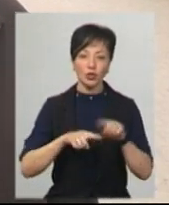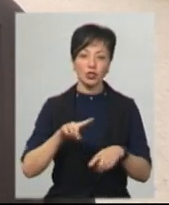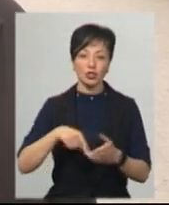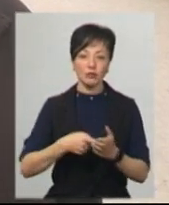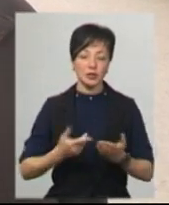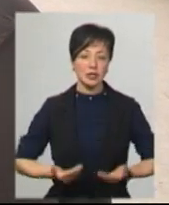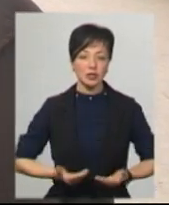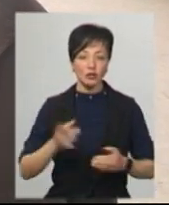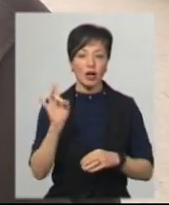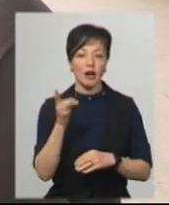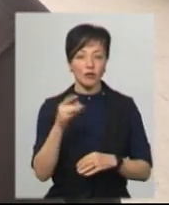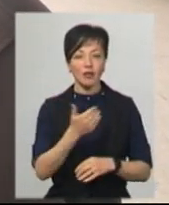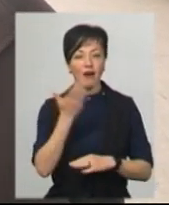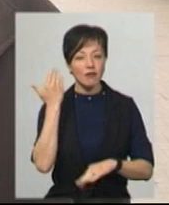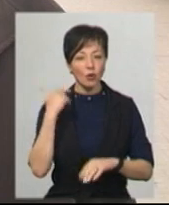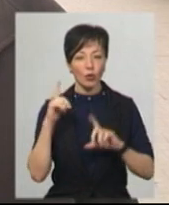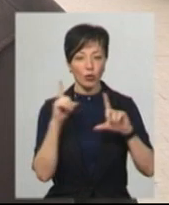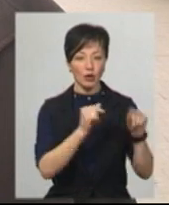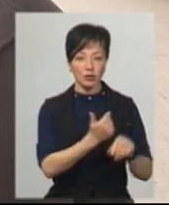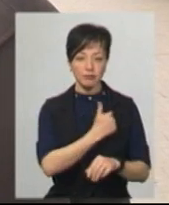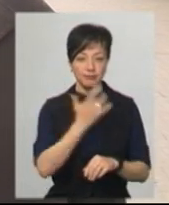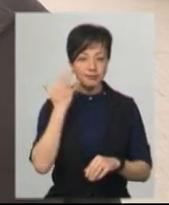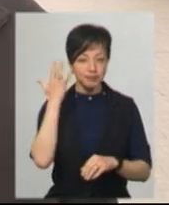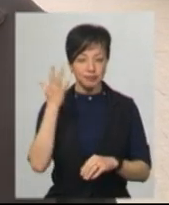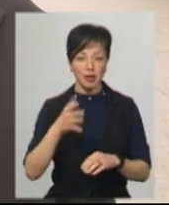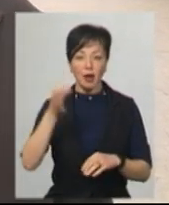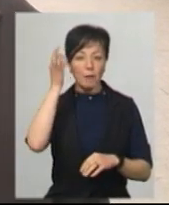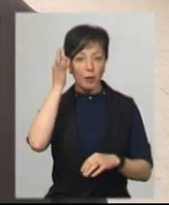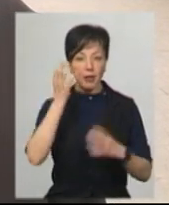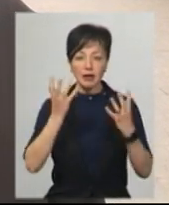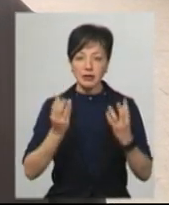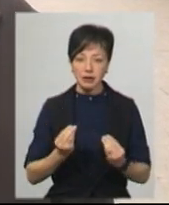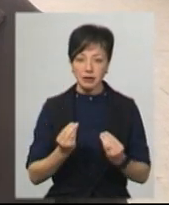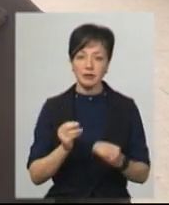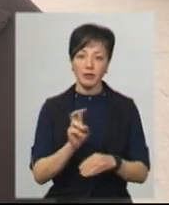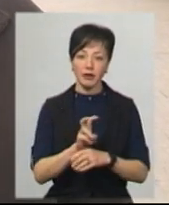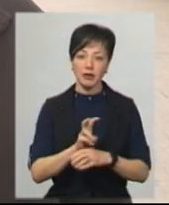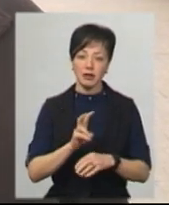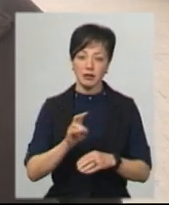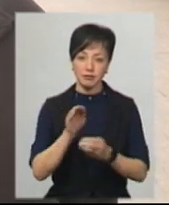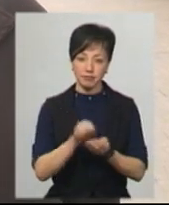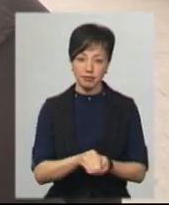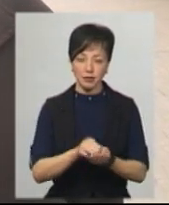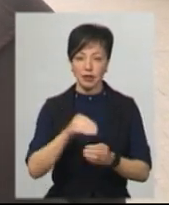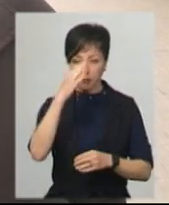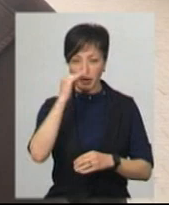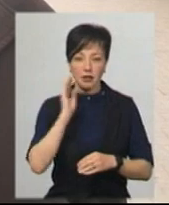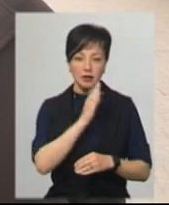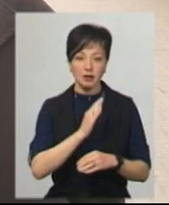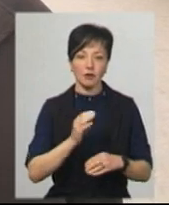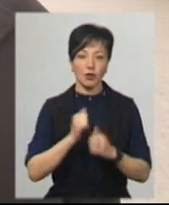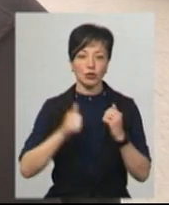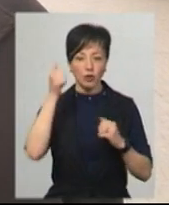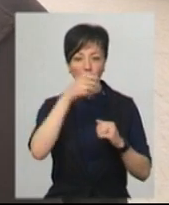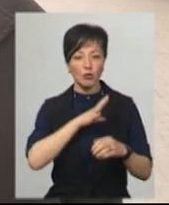вже давно хотілося поїхати на поминальні дні, проведити батьків, кожні роки їздилося